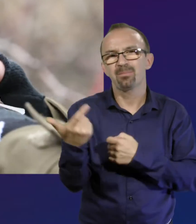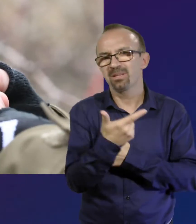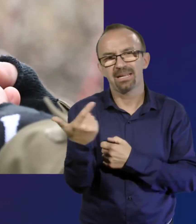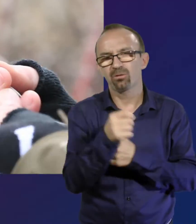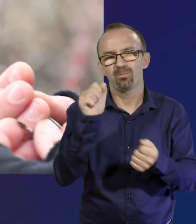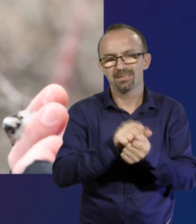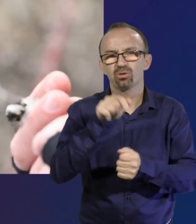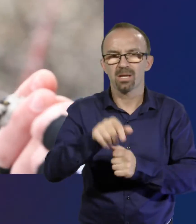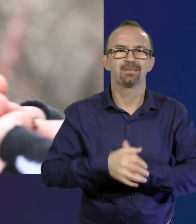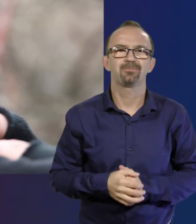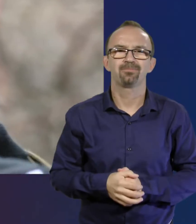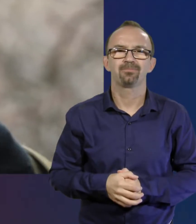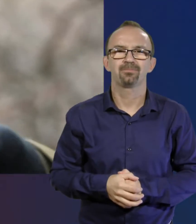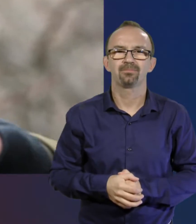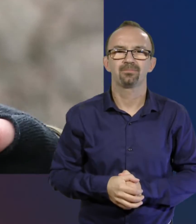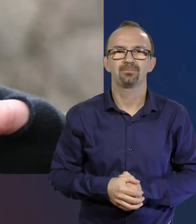szerintem mind a kettő biztos az.